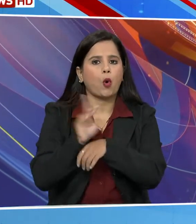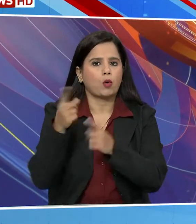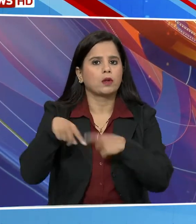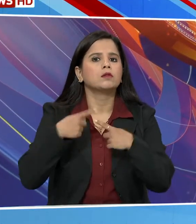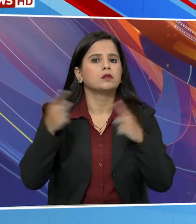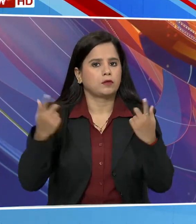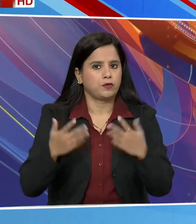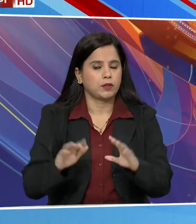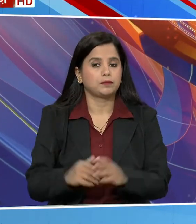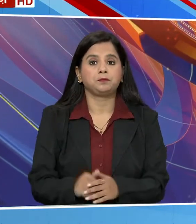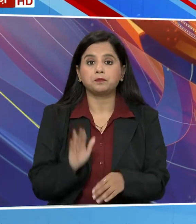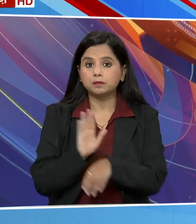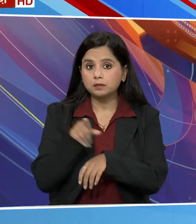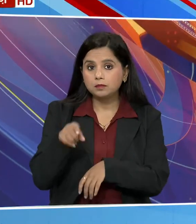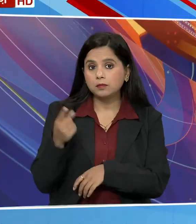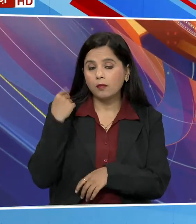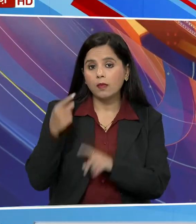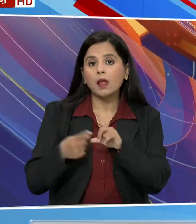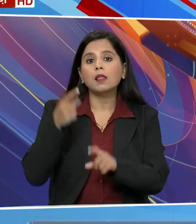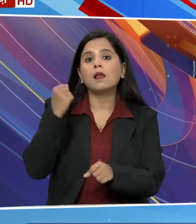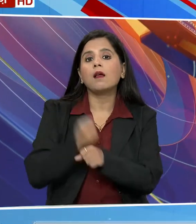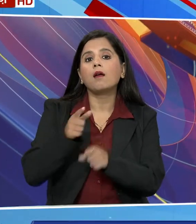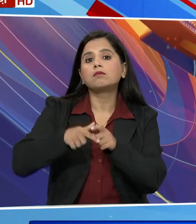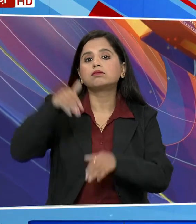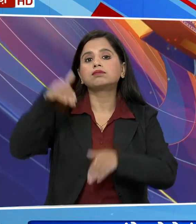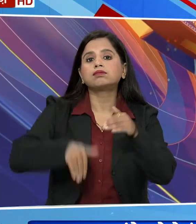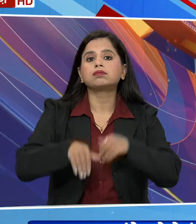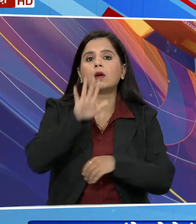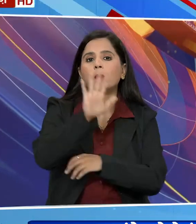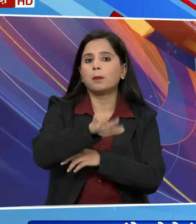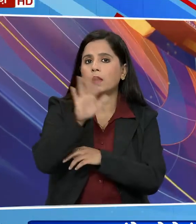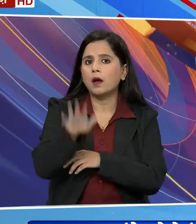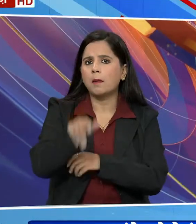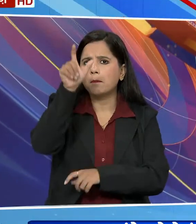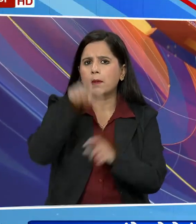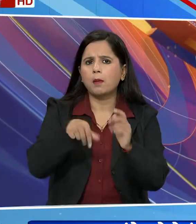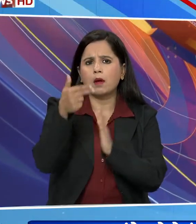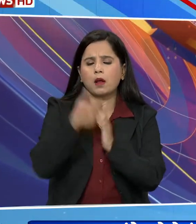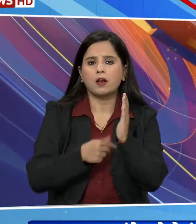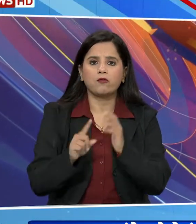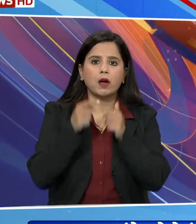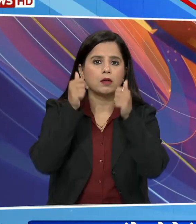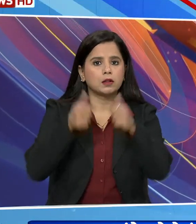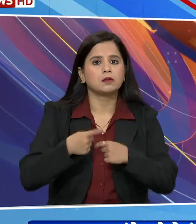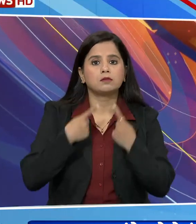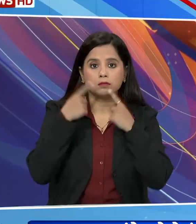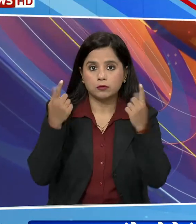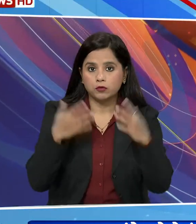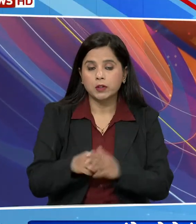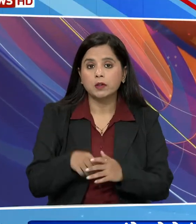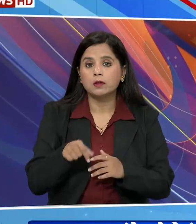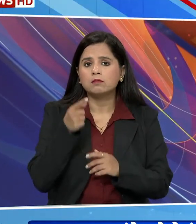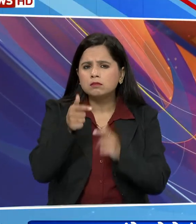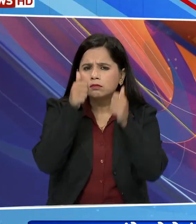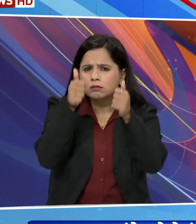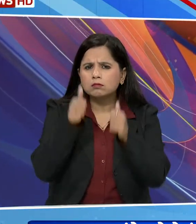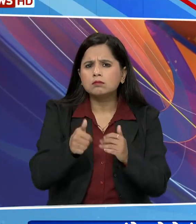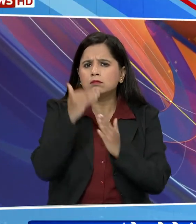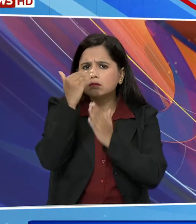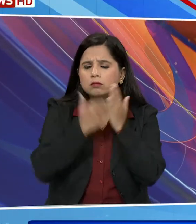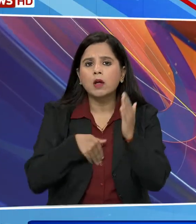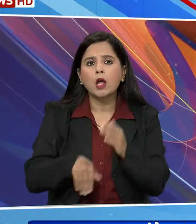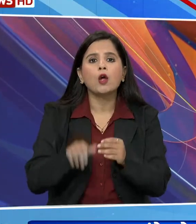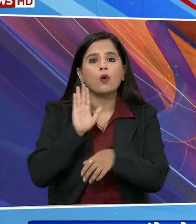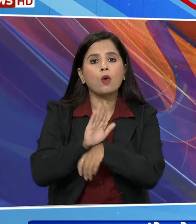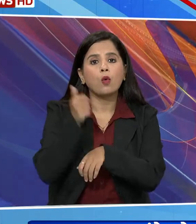वहीं कॉंगर्स निकल तेलंगाना विधान सभा चुनाफ के लिए पचपन उमीदवारों की पहली सूची जारी की इस लिस्ट में प्रदेश कॉंगर्स